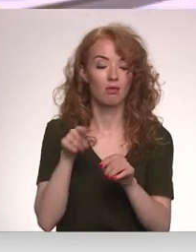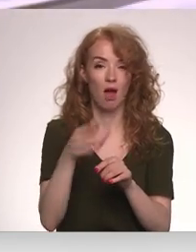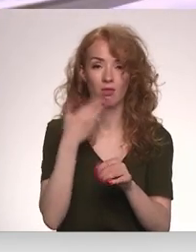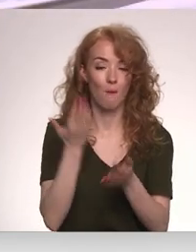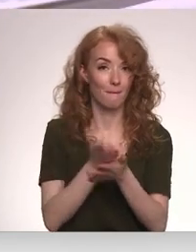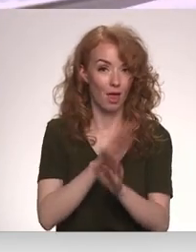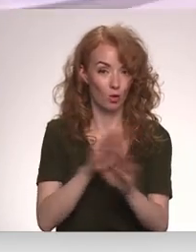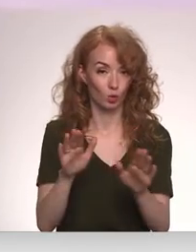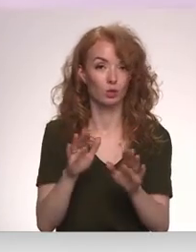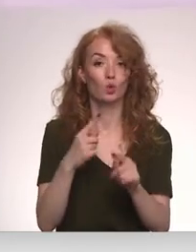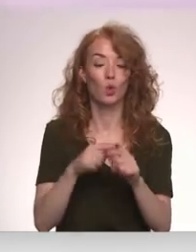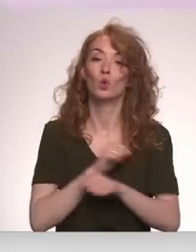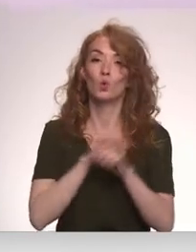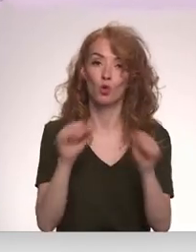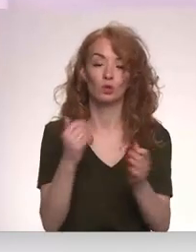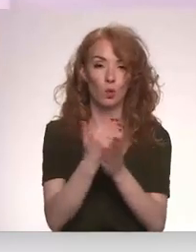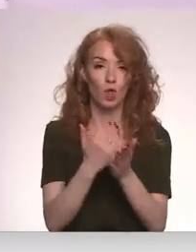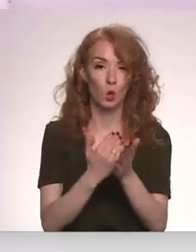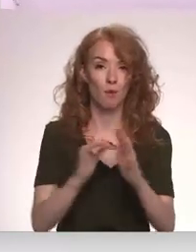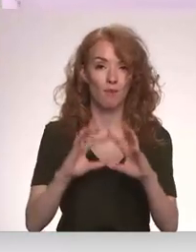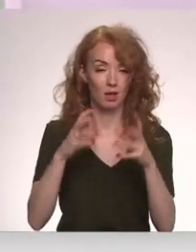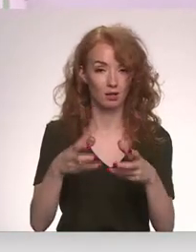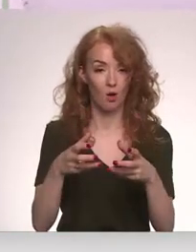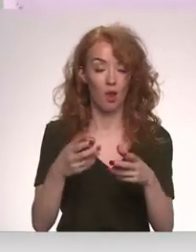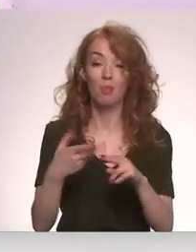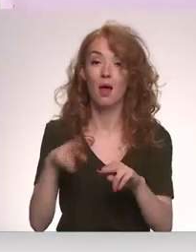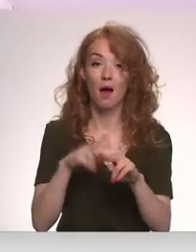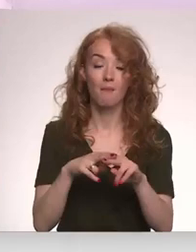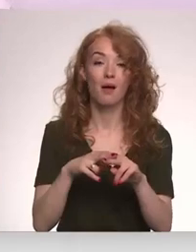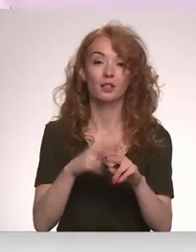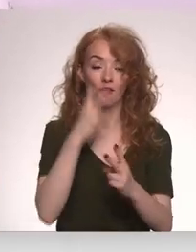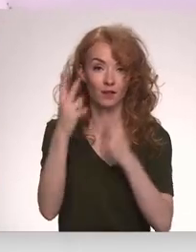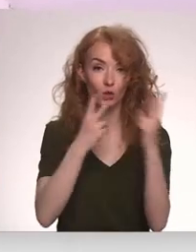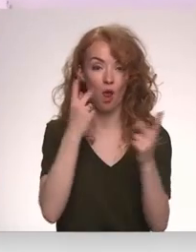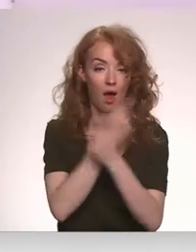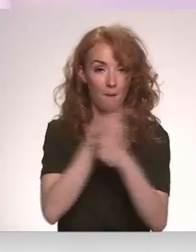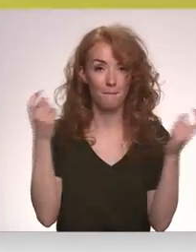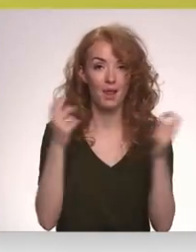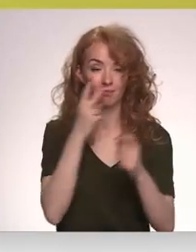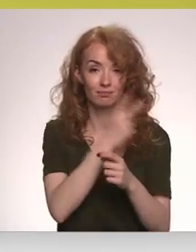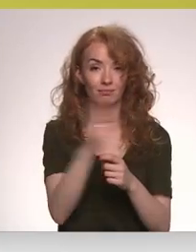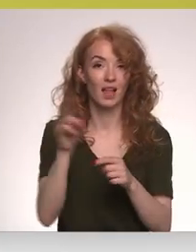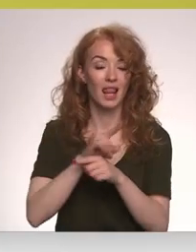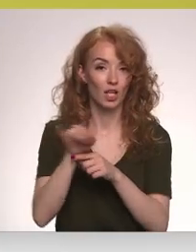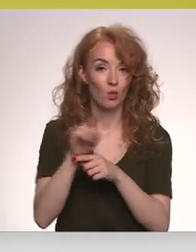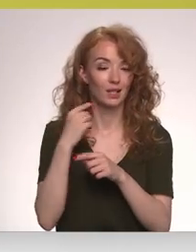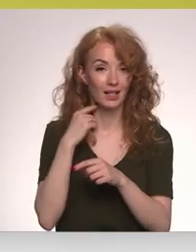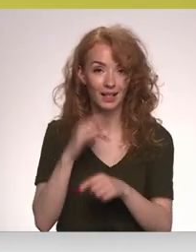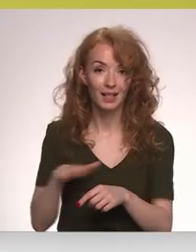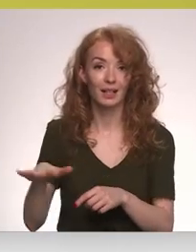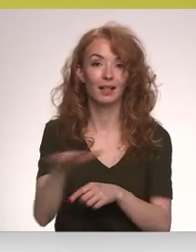vienu nav beigusies un drošības situāciju pasaulē. Tāpēc vizuālajā kampaņā, kas būs vērojama lidostā Rīga,